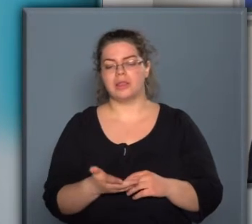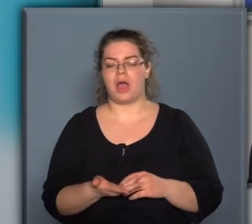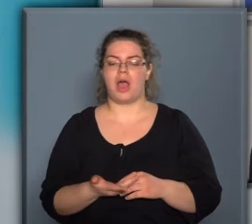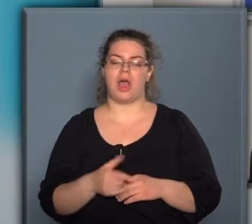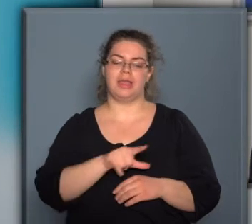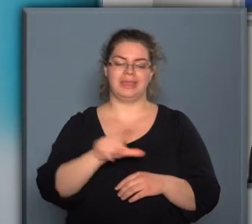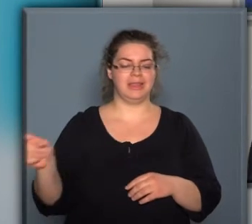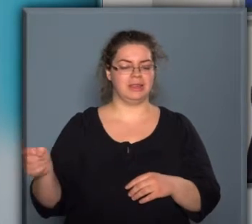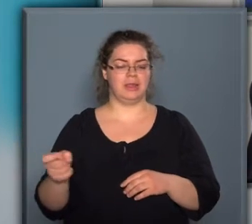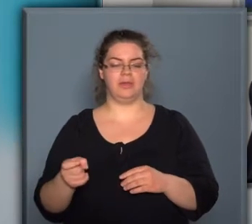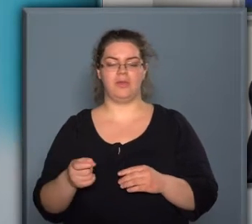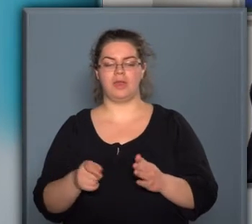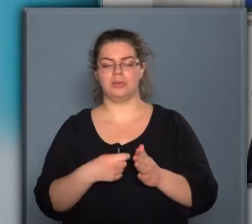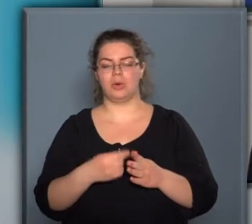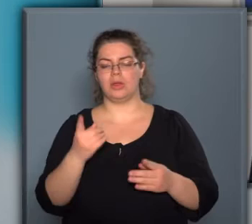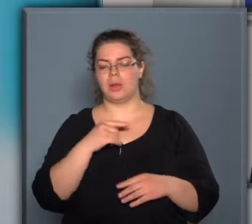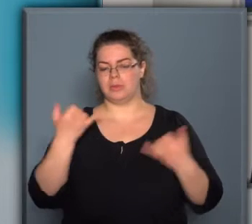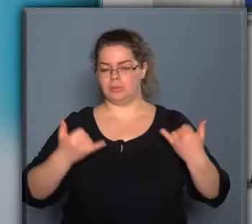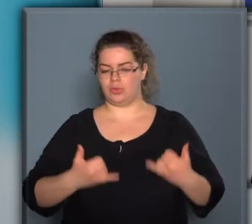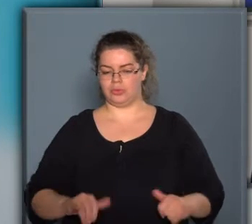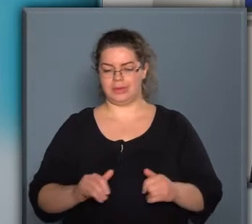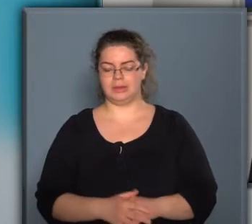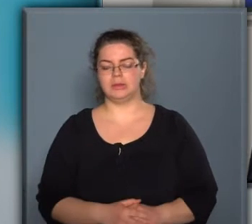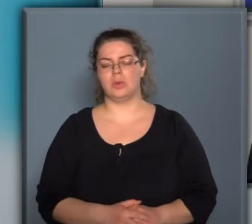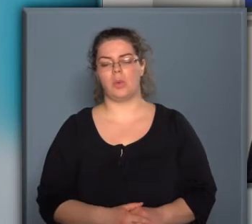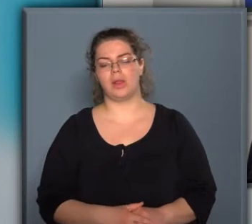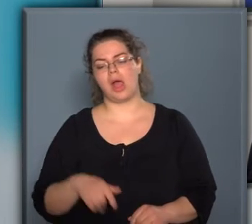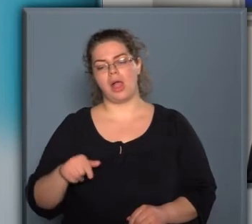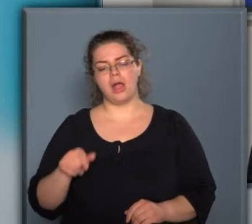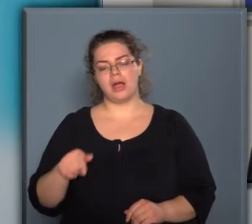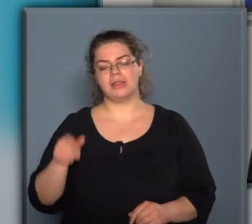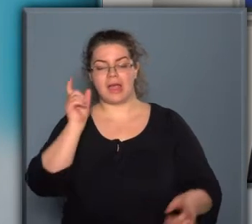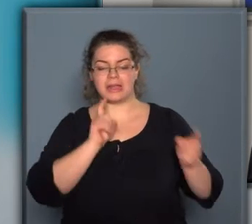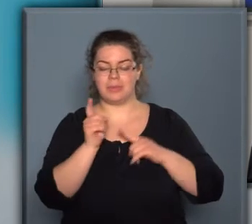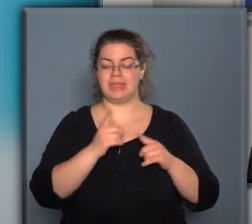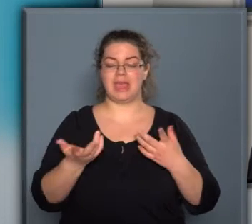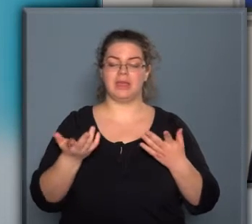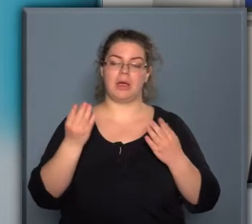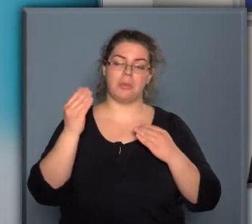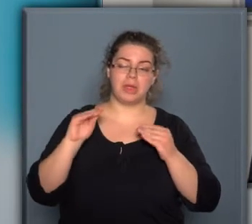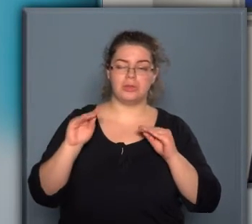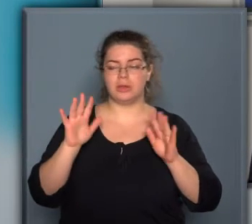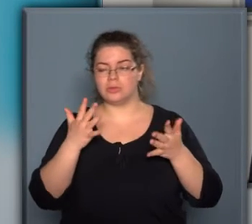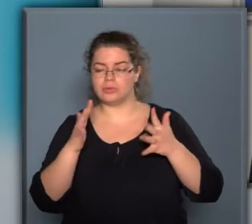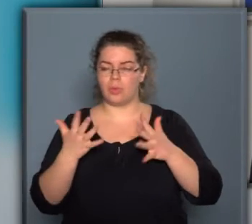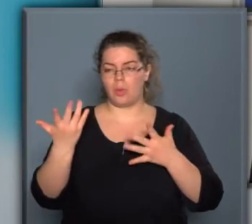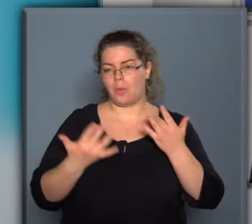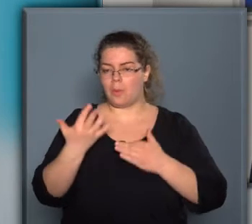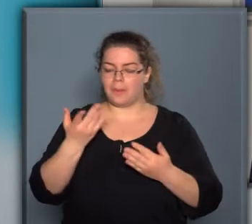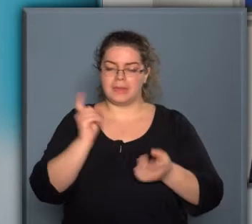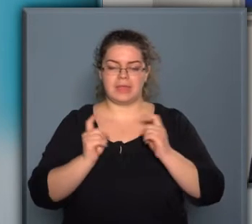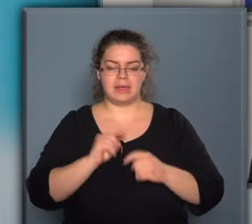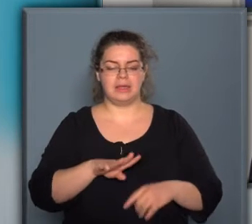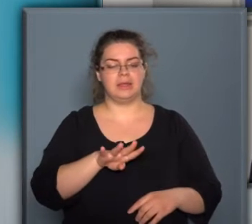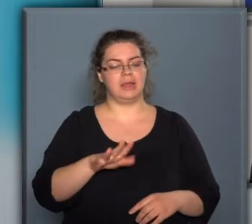a két éves projekt, ami most indul el, az a reményeink, a beszélsünk szerint várt 4-5 ezer